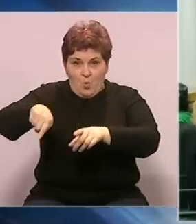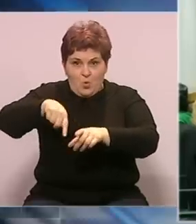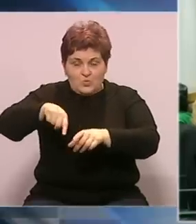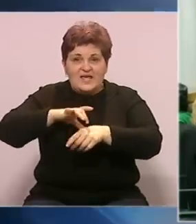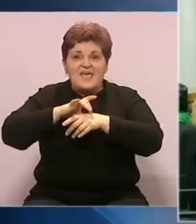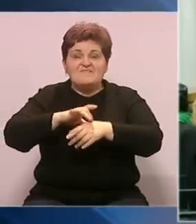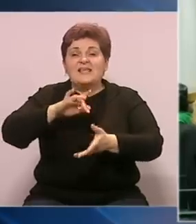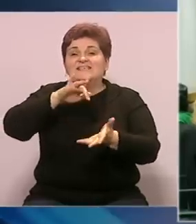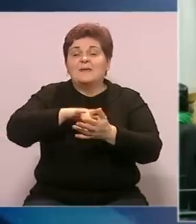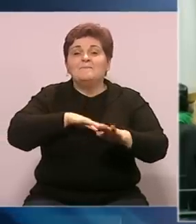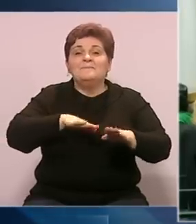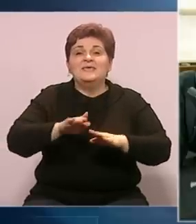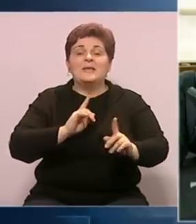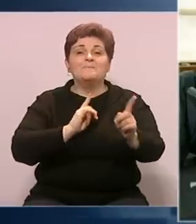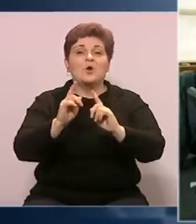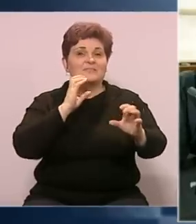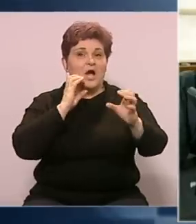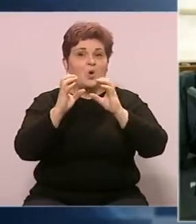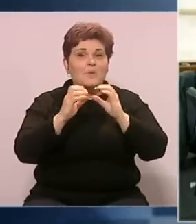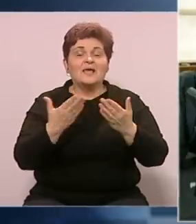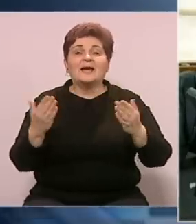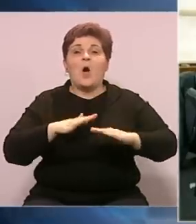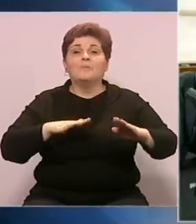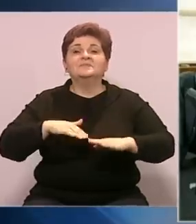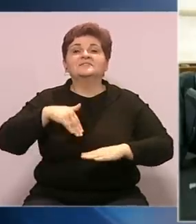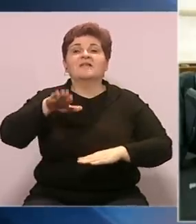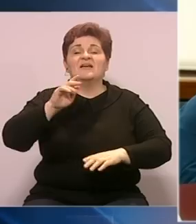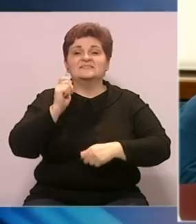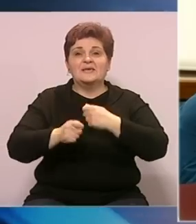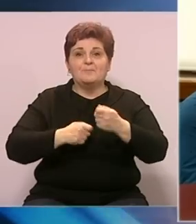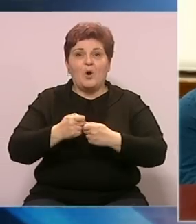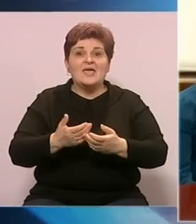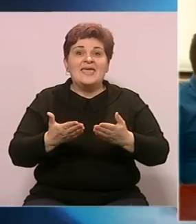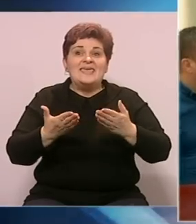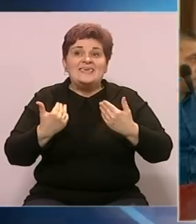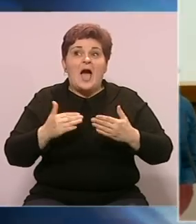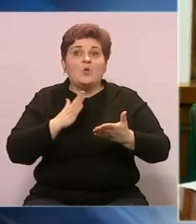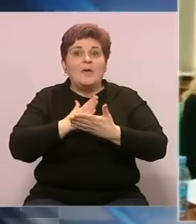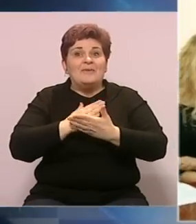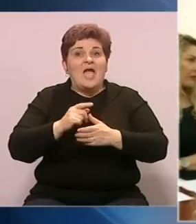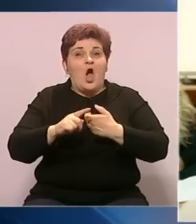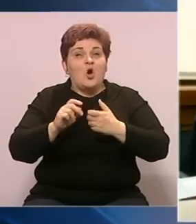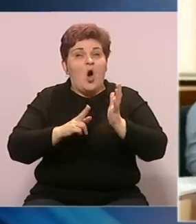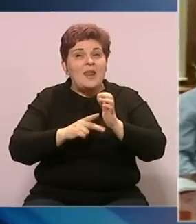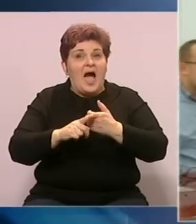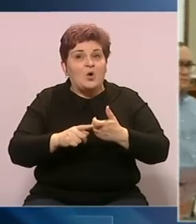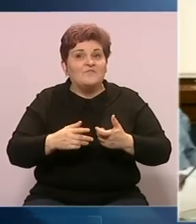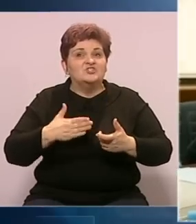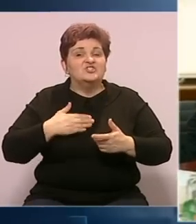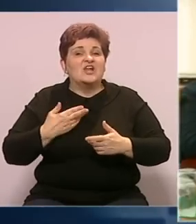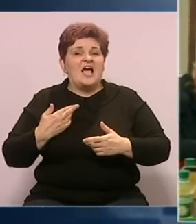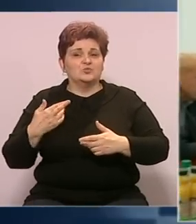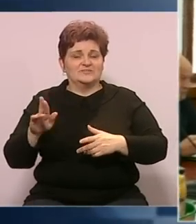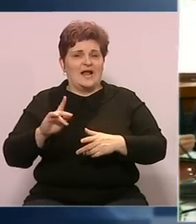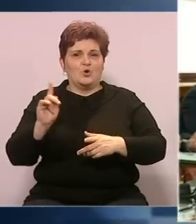dalje vodi za pozicije ministra promete i komunikacije kao i ministra vanjskih poslova. Iako je bilo u optice u ime Elmedina Konakoviće, za našu stranku to